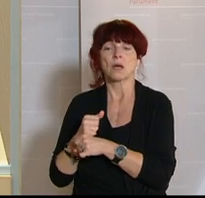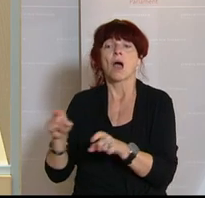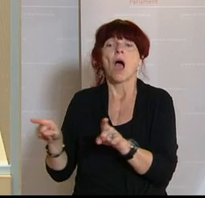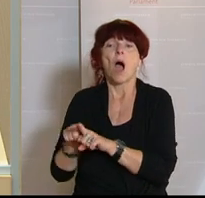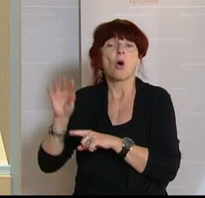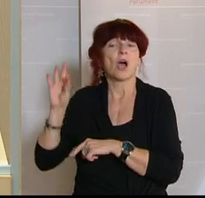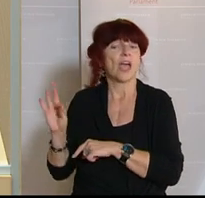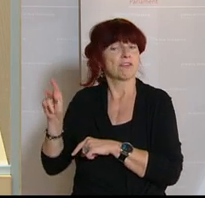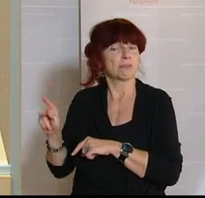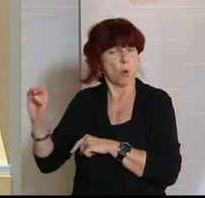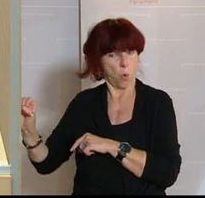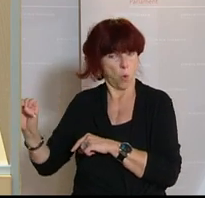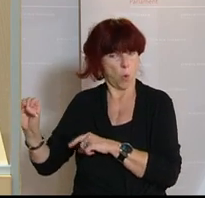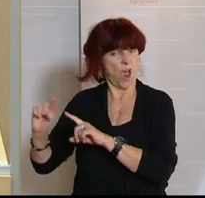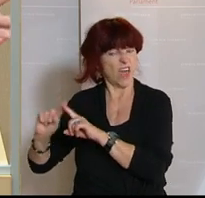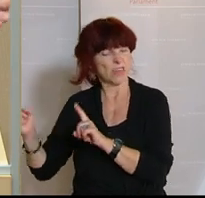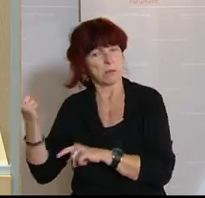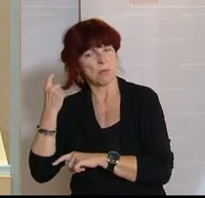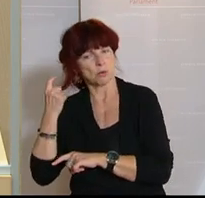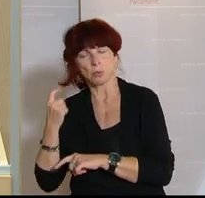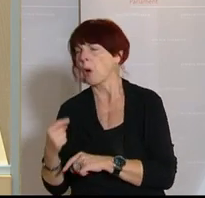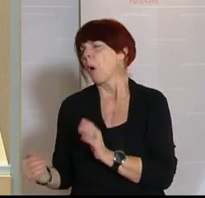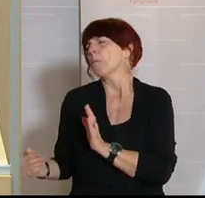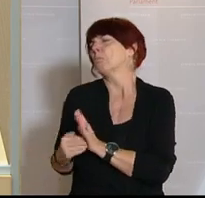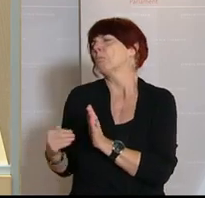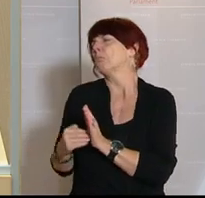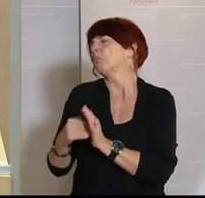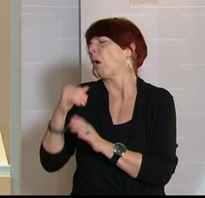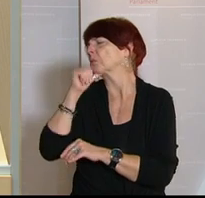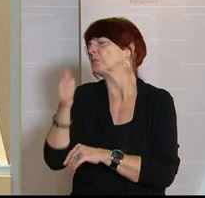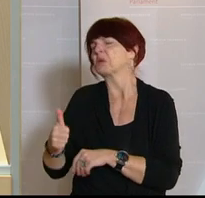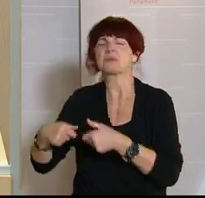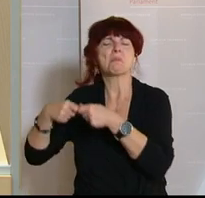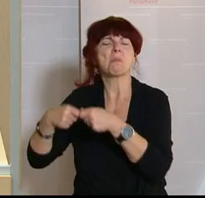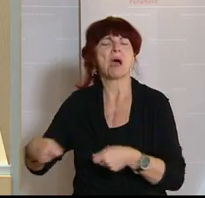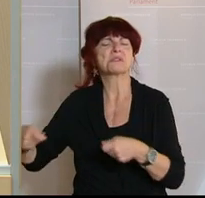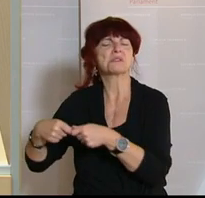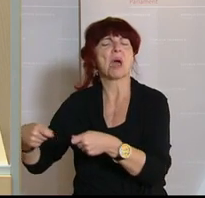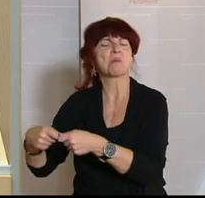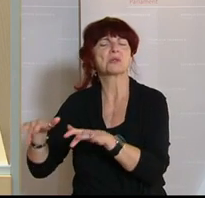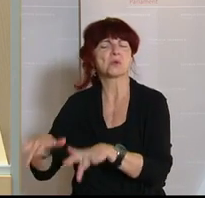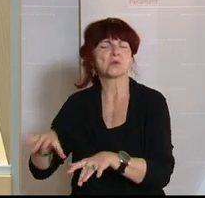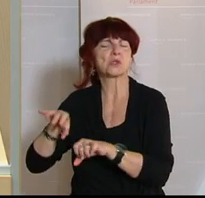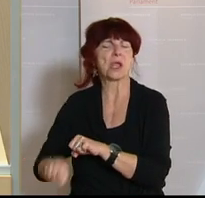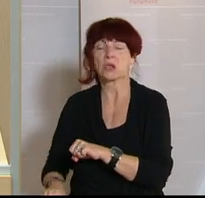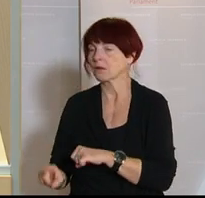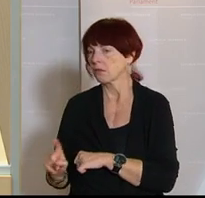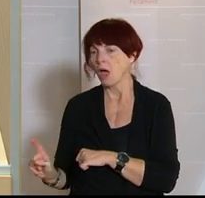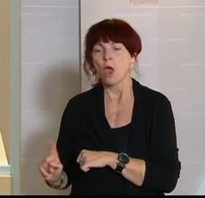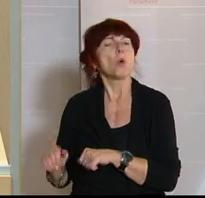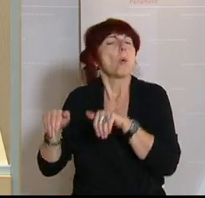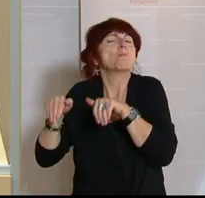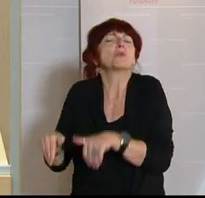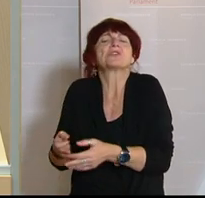so sieht, dass es nicht notwendig gewesen wäre, dass wir diese Maßnahmen setzen hätten sollen, wir hätten eigentlich gar